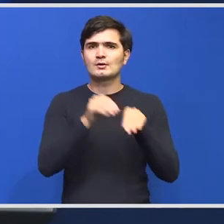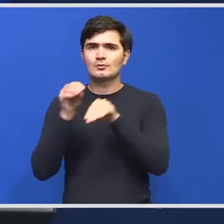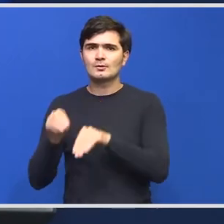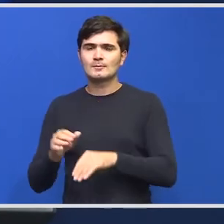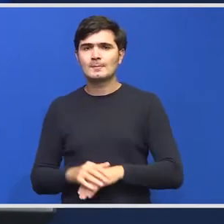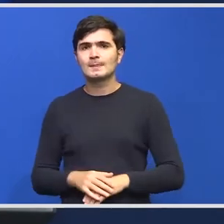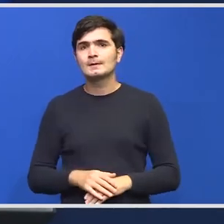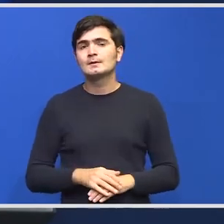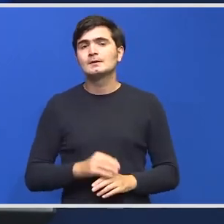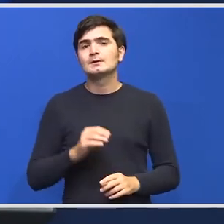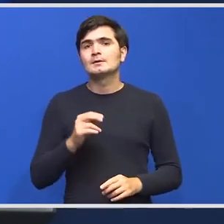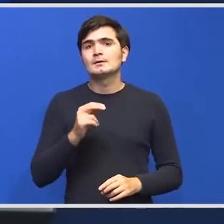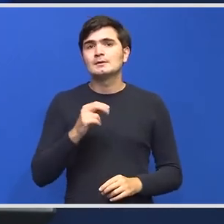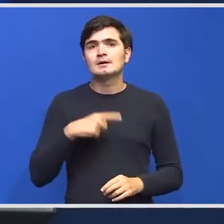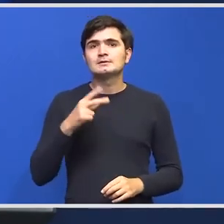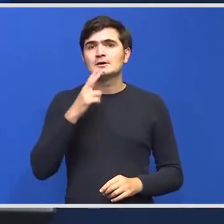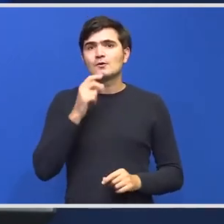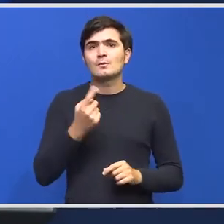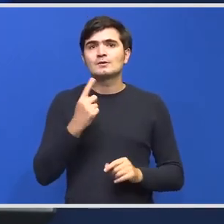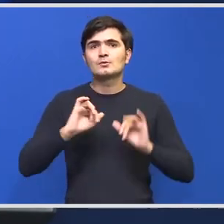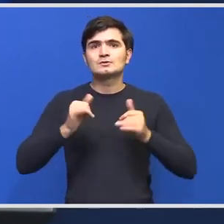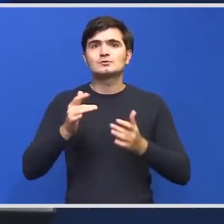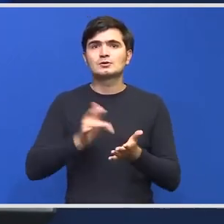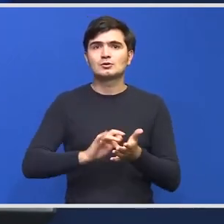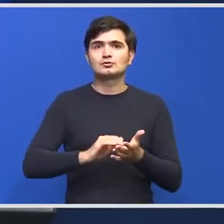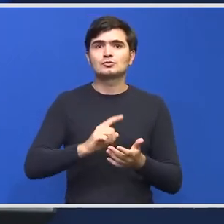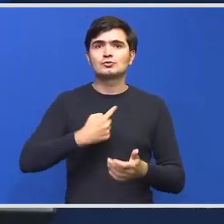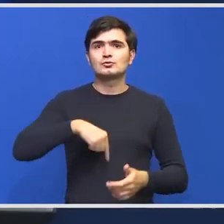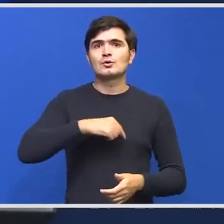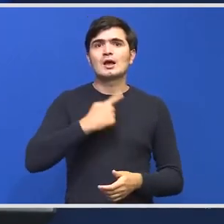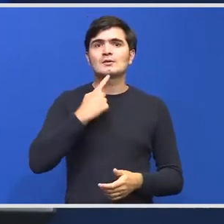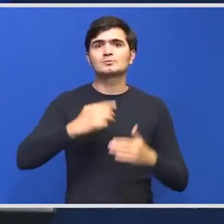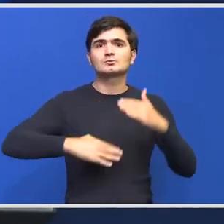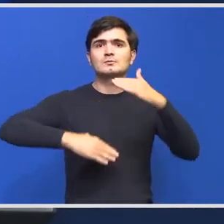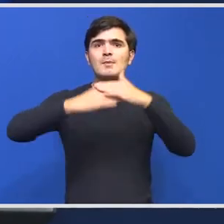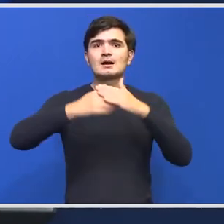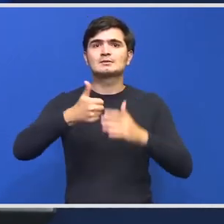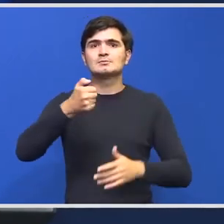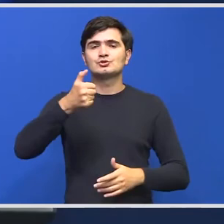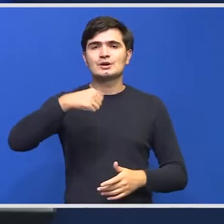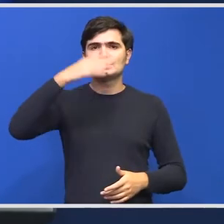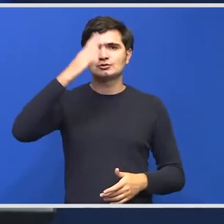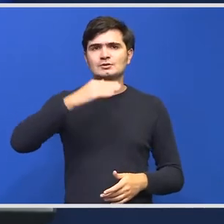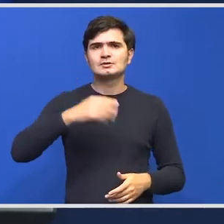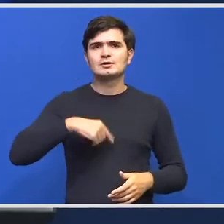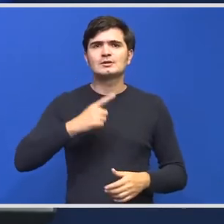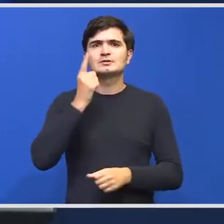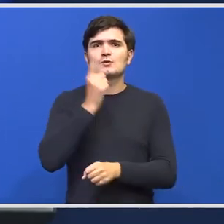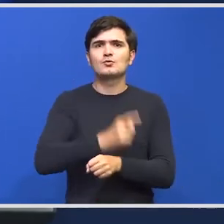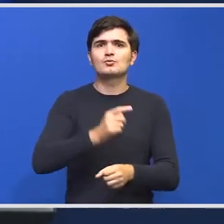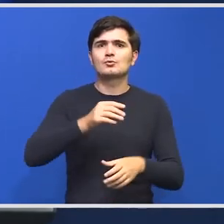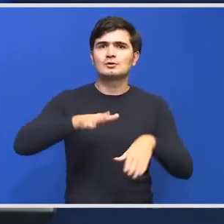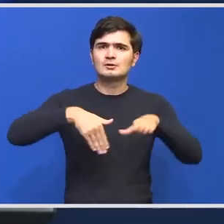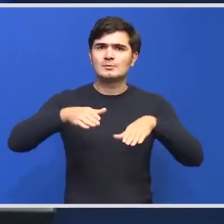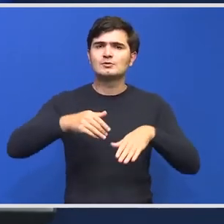Fiind o situație de urgență noi am pus un termen maximal de 60 de zile este un ordin de ministru care poate fi emis și